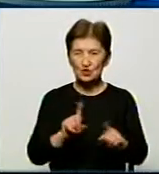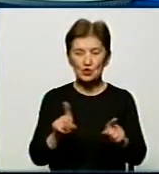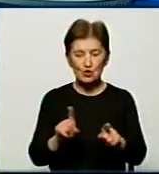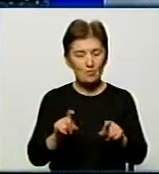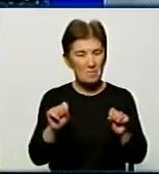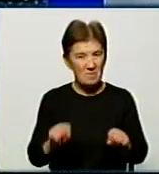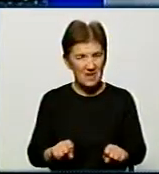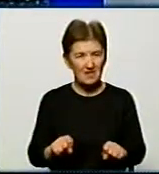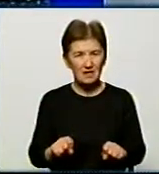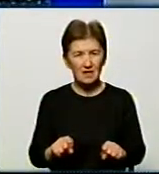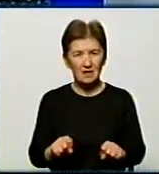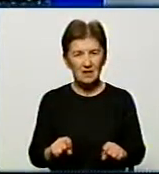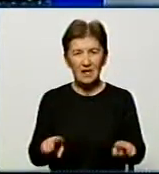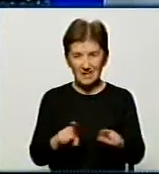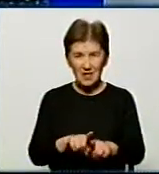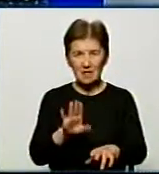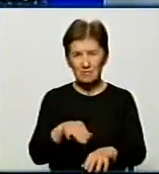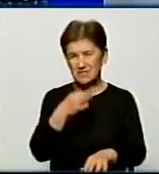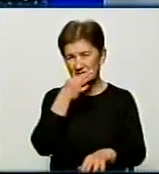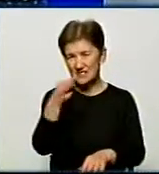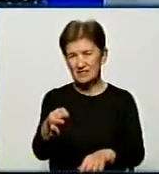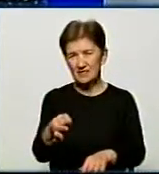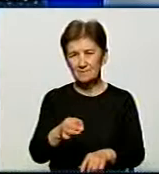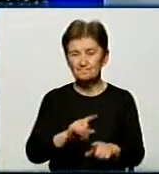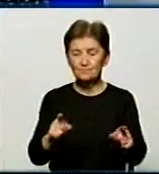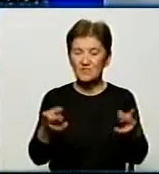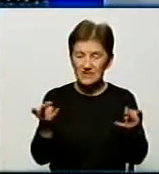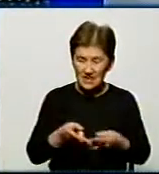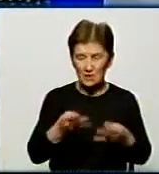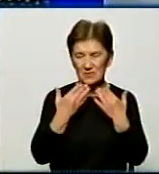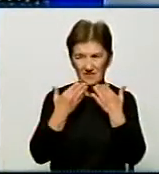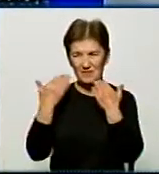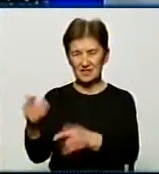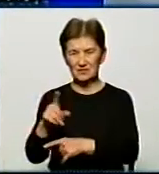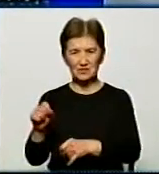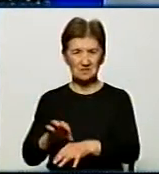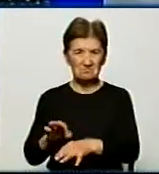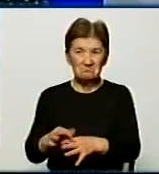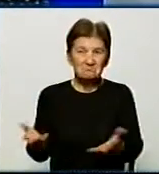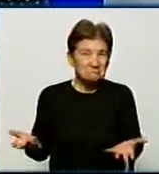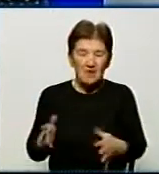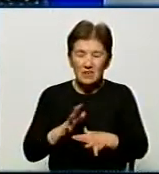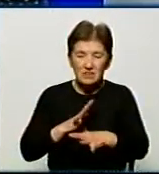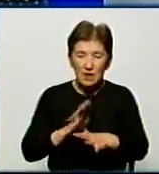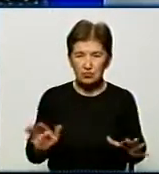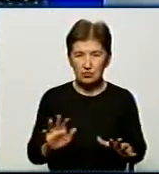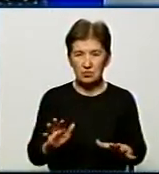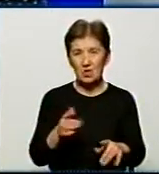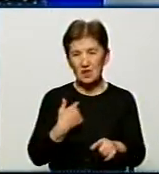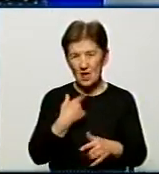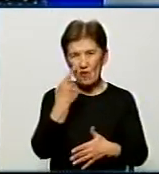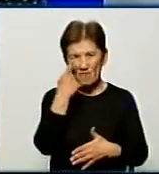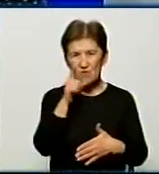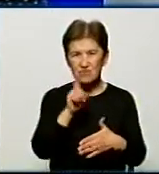так би сказати, що треба звертатись за медичною допомогою, не було. І в цьому є певна,